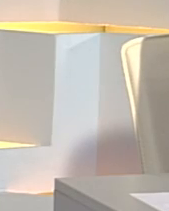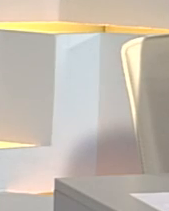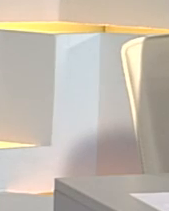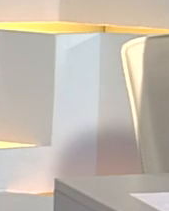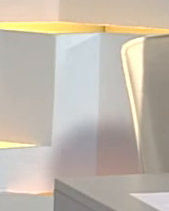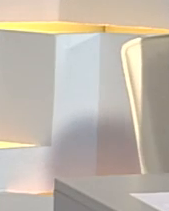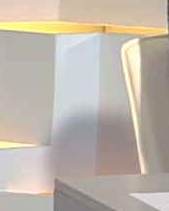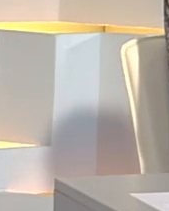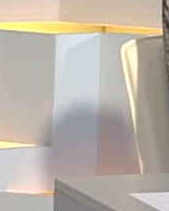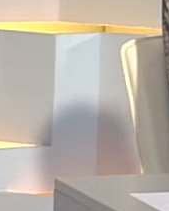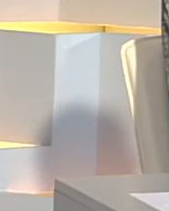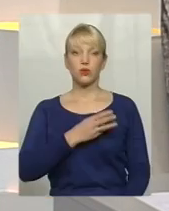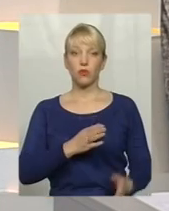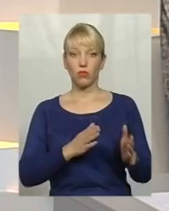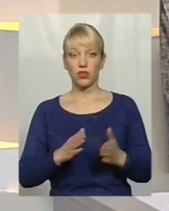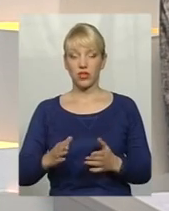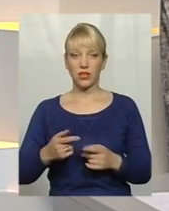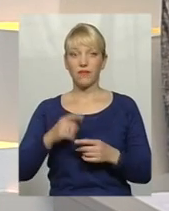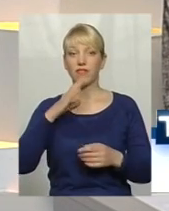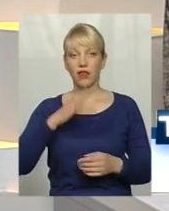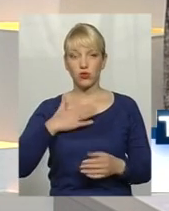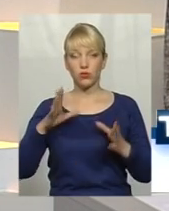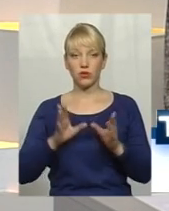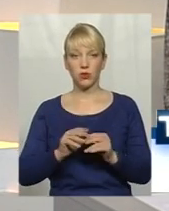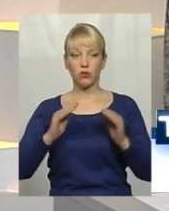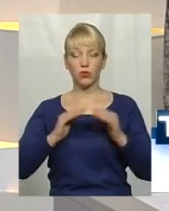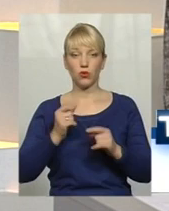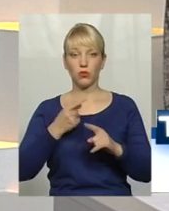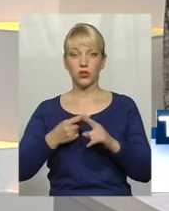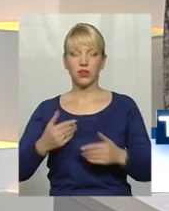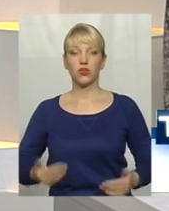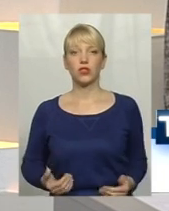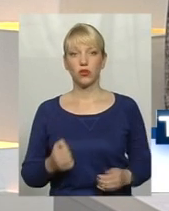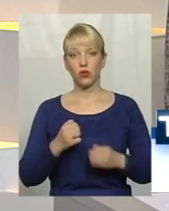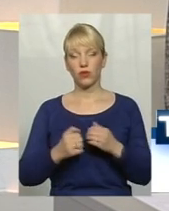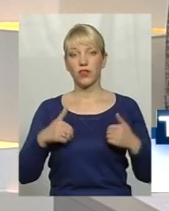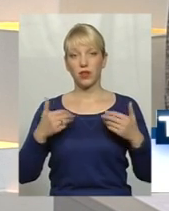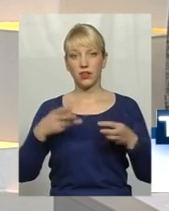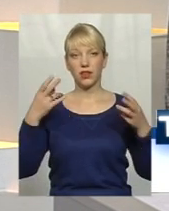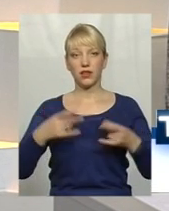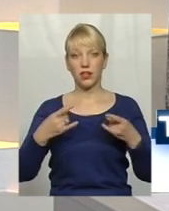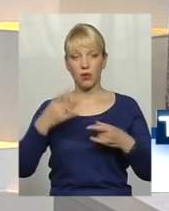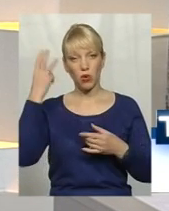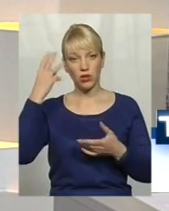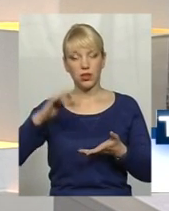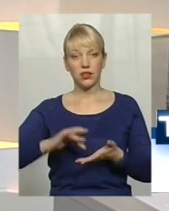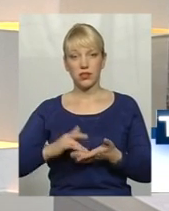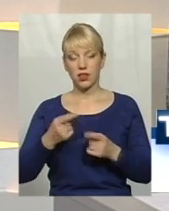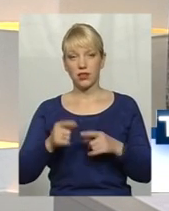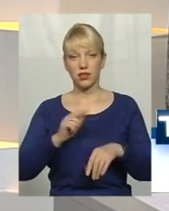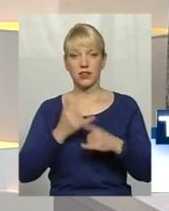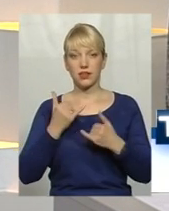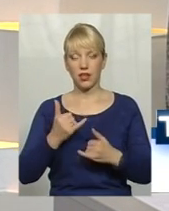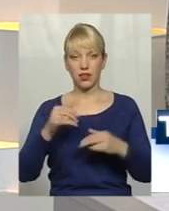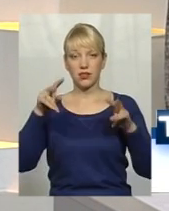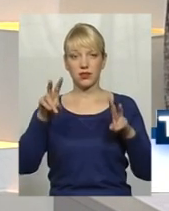Із побажаннями злагоди у нашому спільному домі та позитиву у житті кожного вас вітає Хмельницька телекомпанія «Поділля Центр» на часі